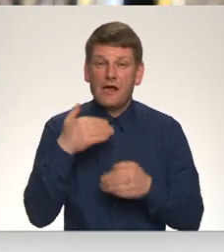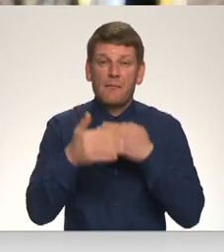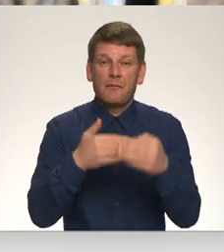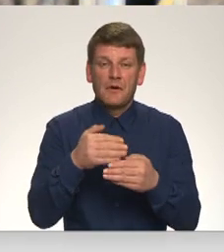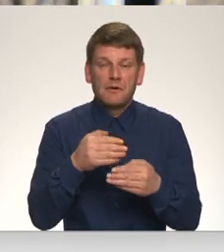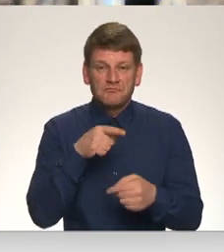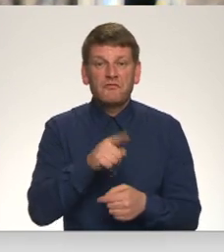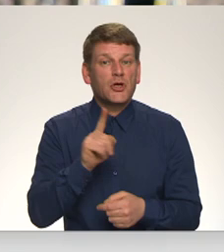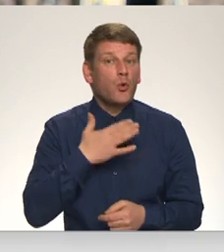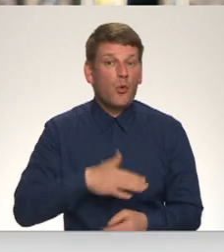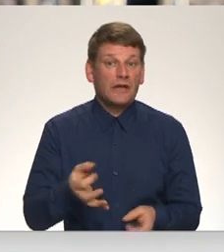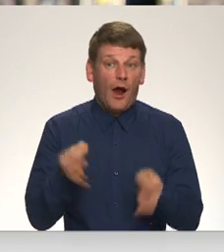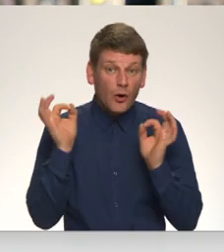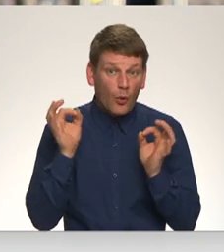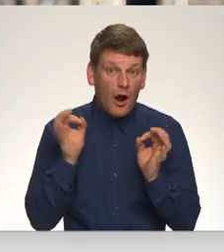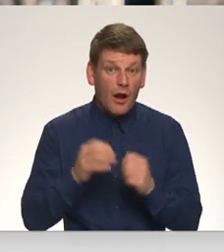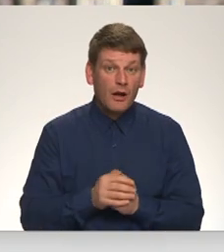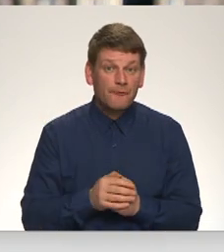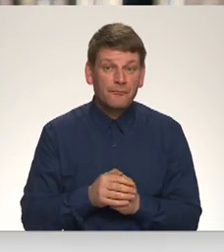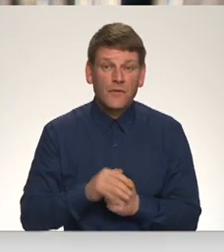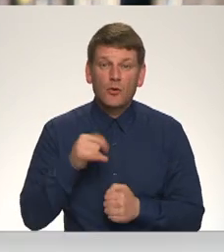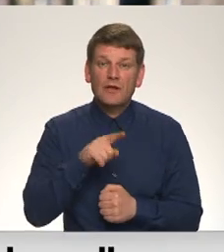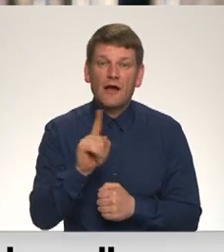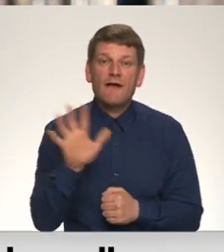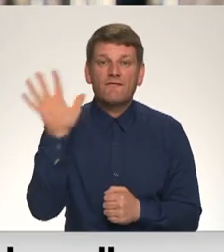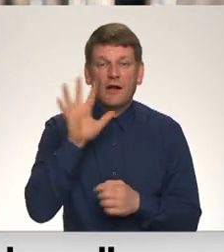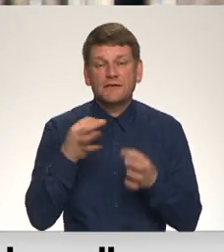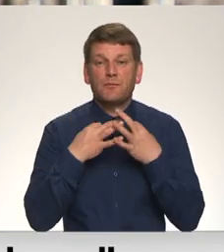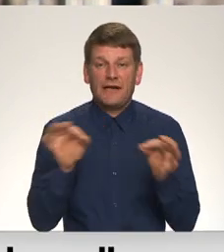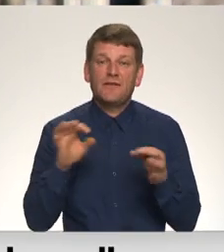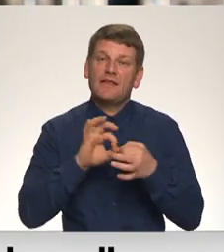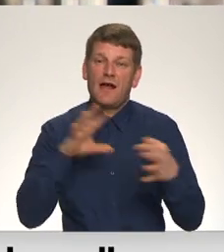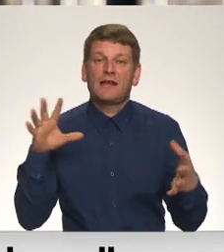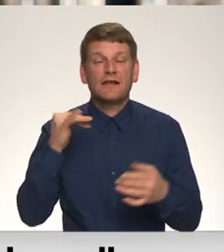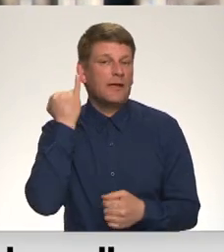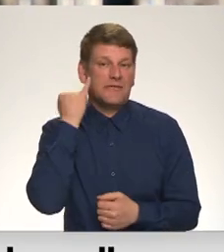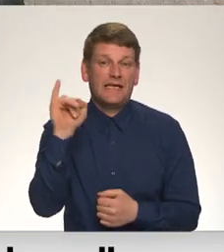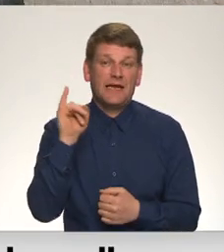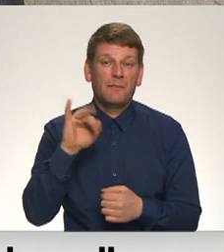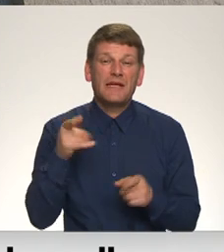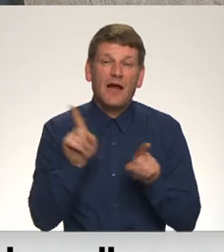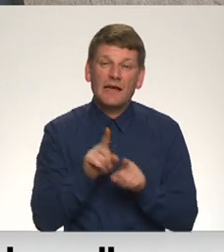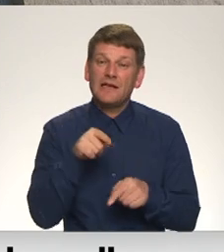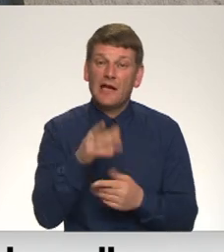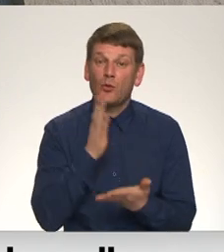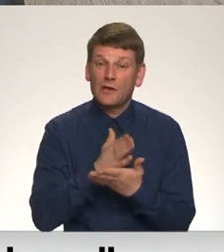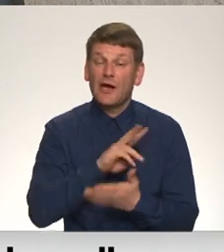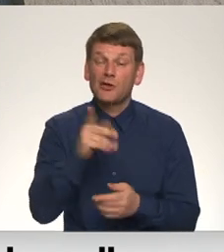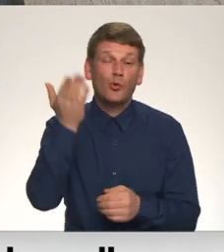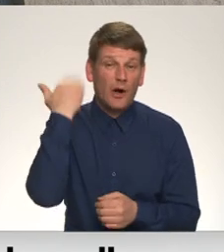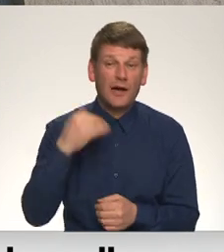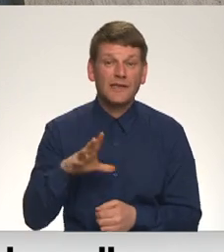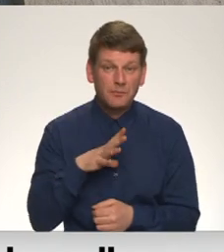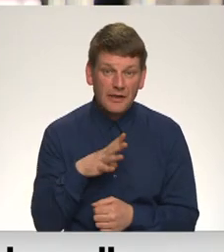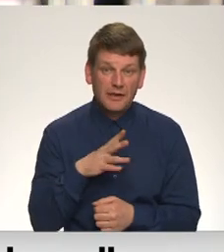viņa ir ļoti aktuāla, jo tā ir valsts brīvības, neatkarības ideja. Bet arī tie notikumi, kas toreiz bija